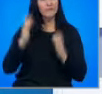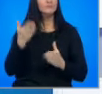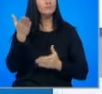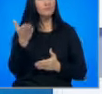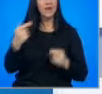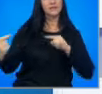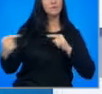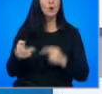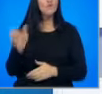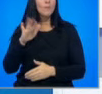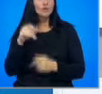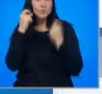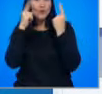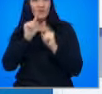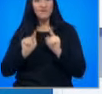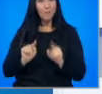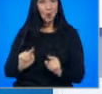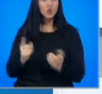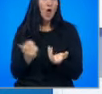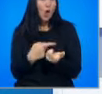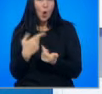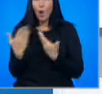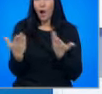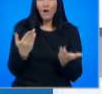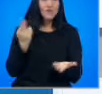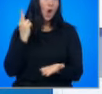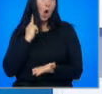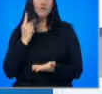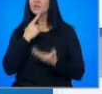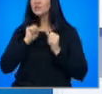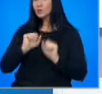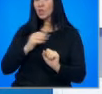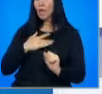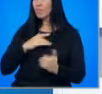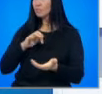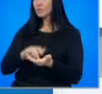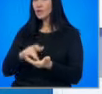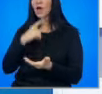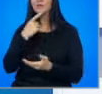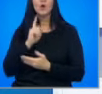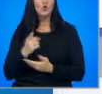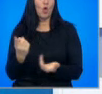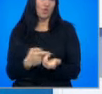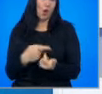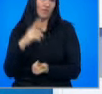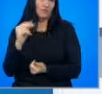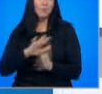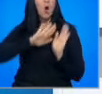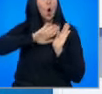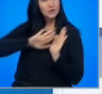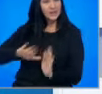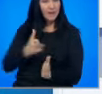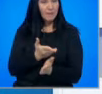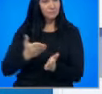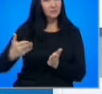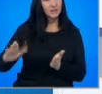тези спорове обаче се появи въпросът колко и какви кодове за защита имат машините, за които толкова говорим. Да оставим на страна